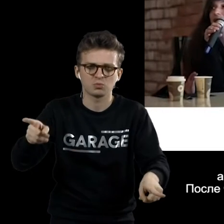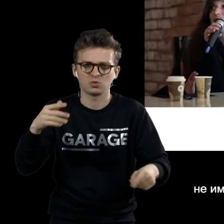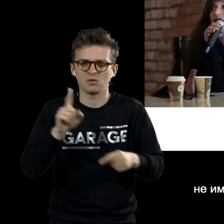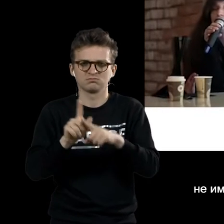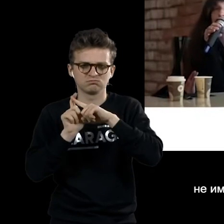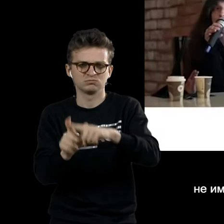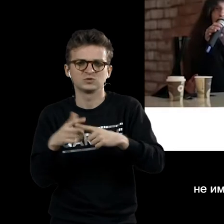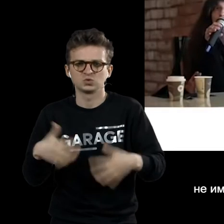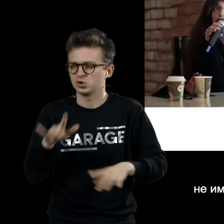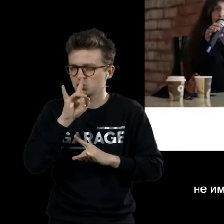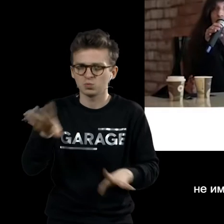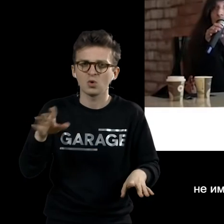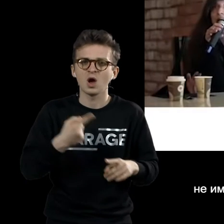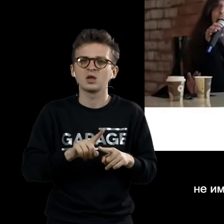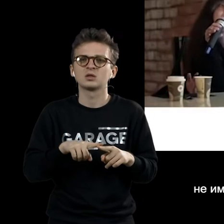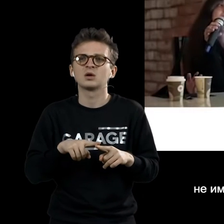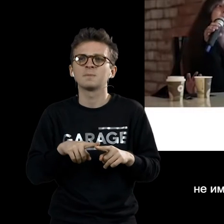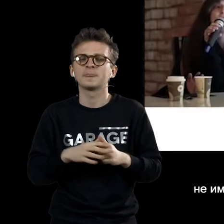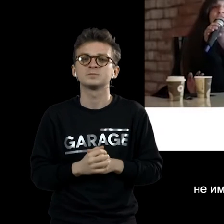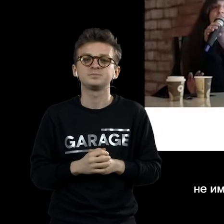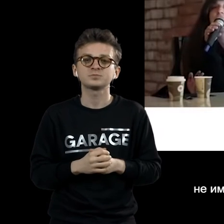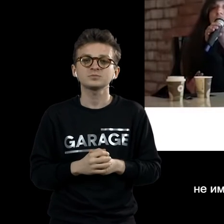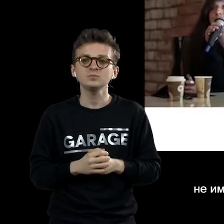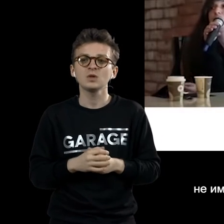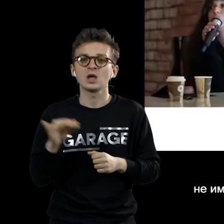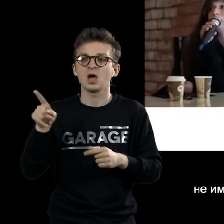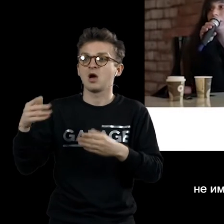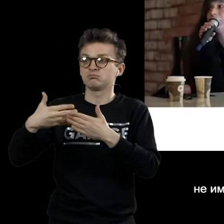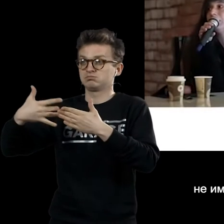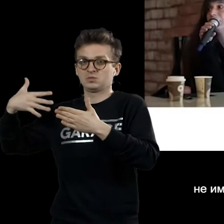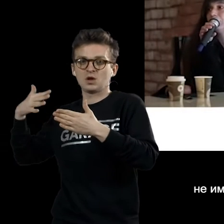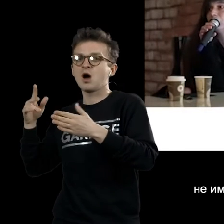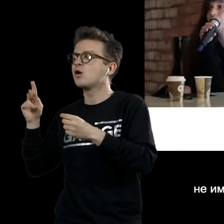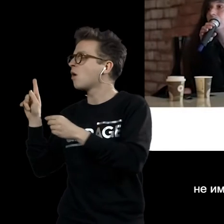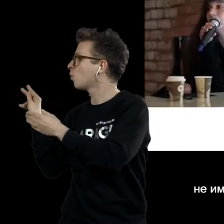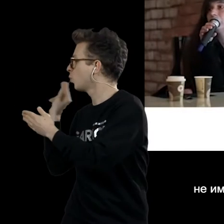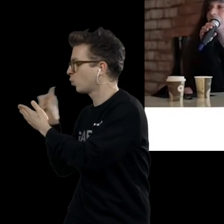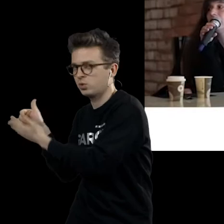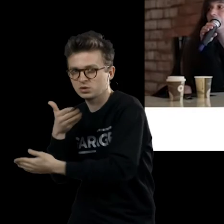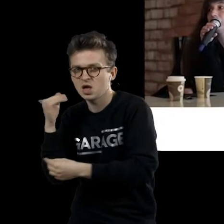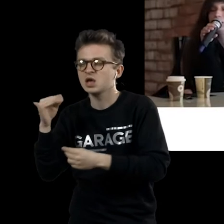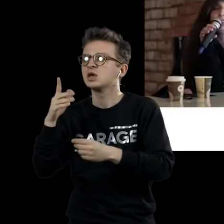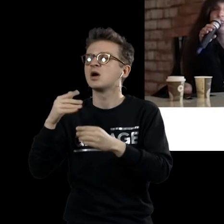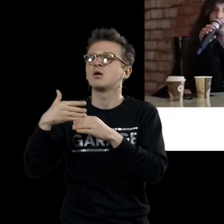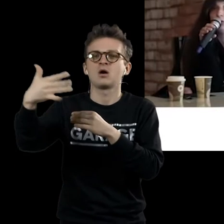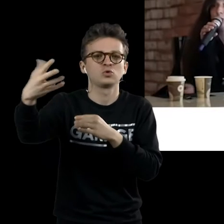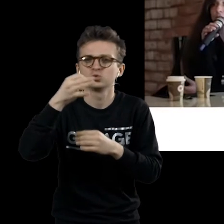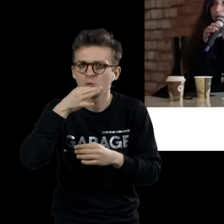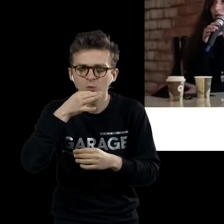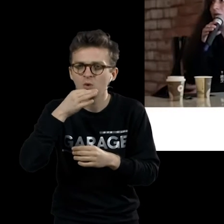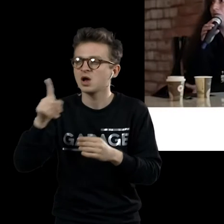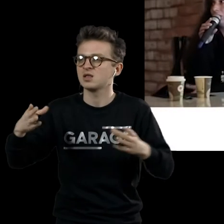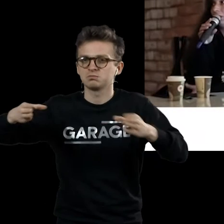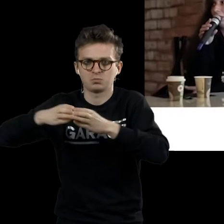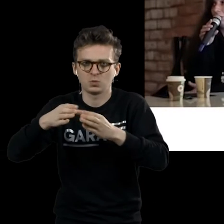Это действительно художник, который мало того, что не имеет предшественников, еще толком и не имеет своего круга. Он не принадлежит ни к одному